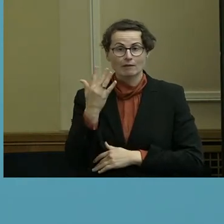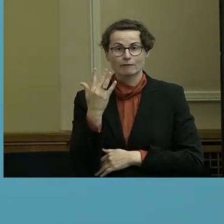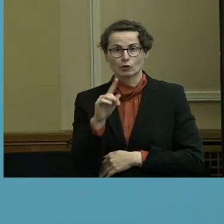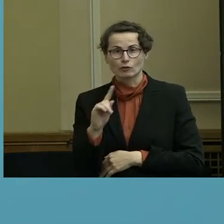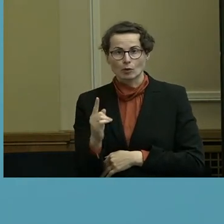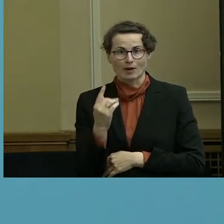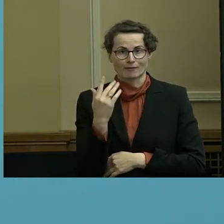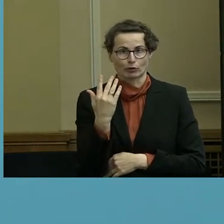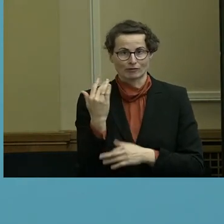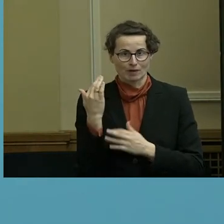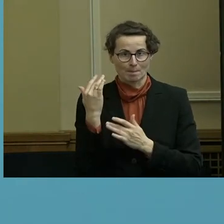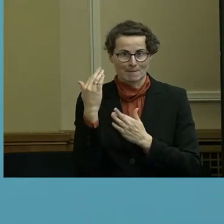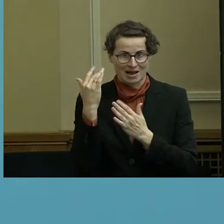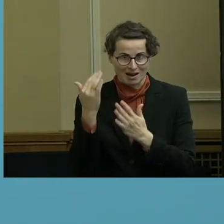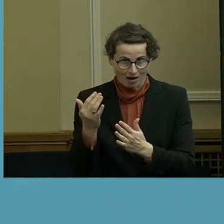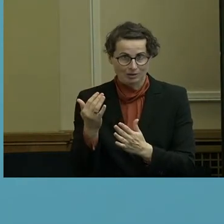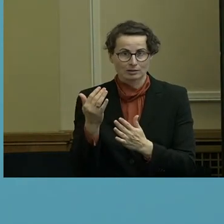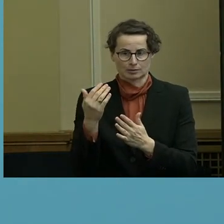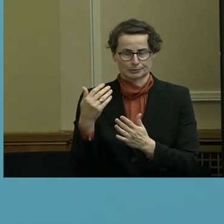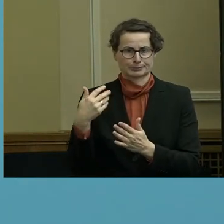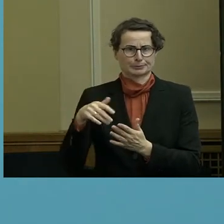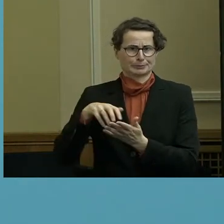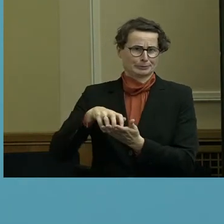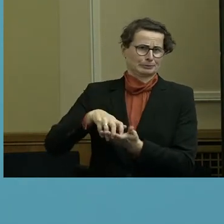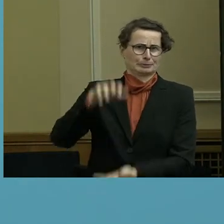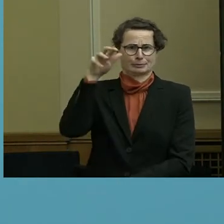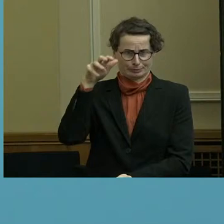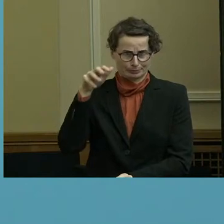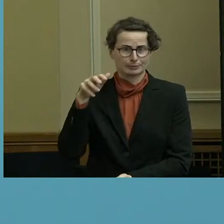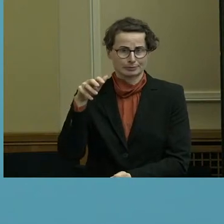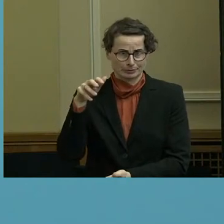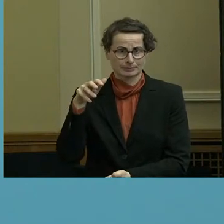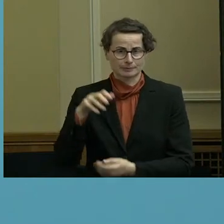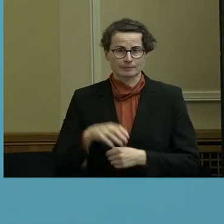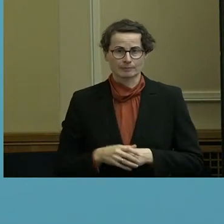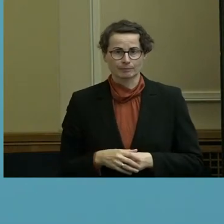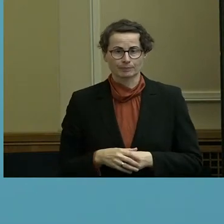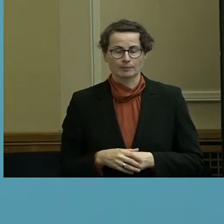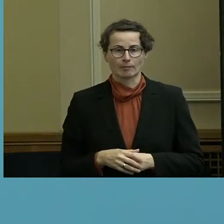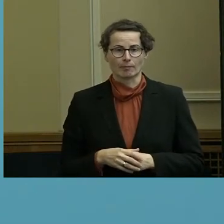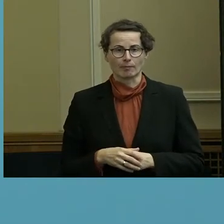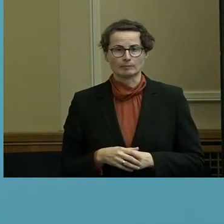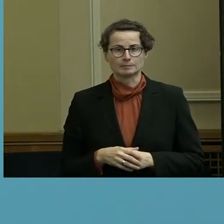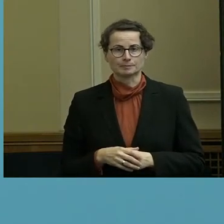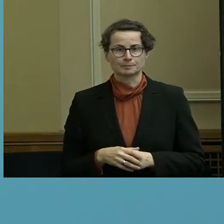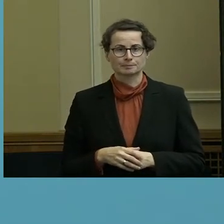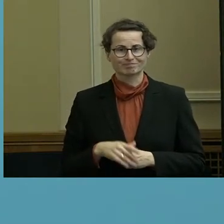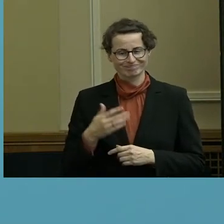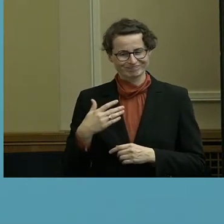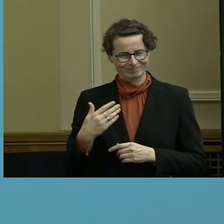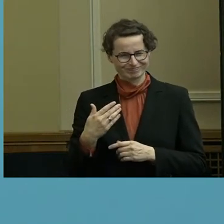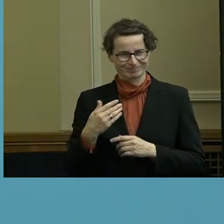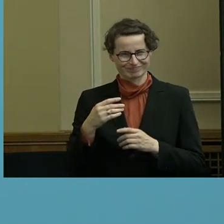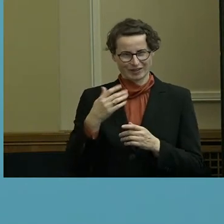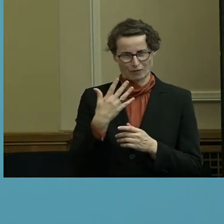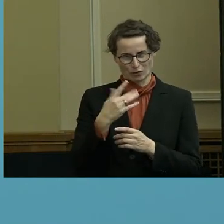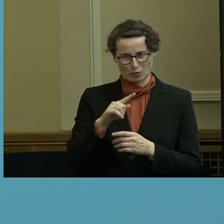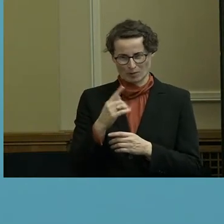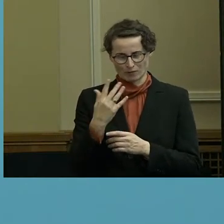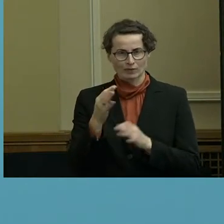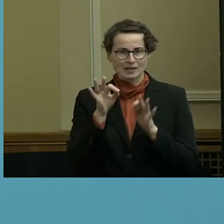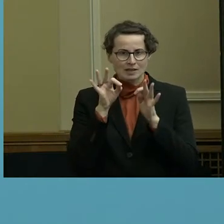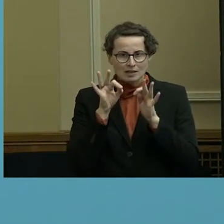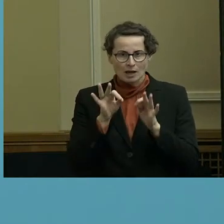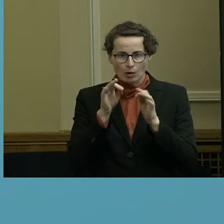eine Riesensumme. Und da ist es dann natürlich auch wichtig, sich anzugucken, wo